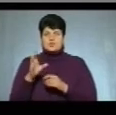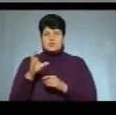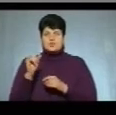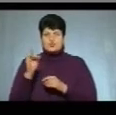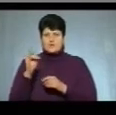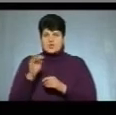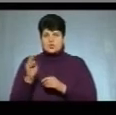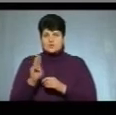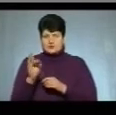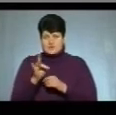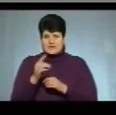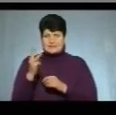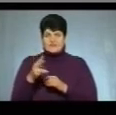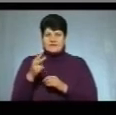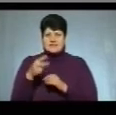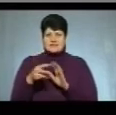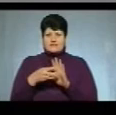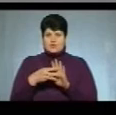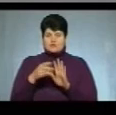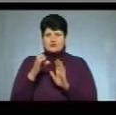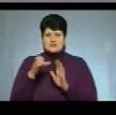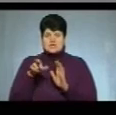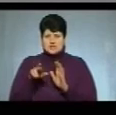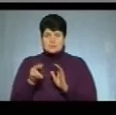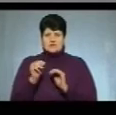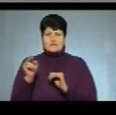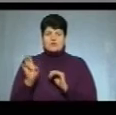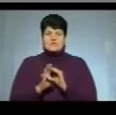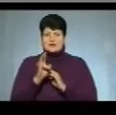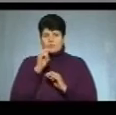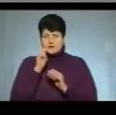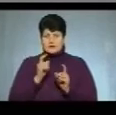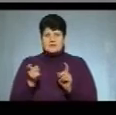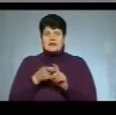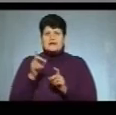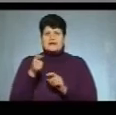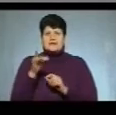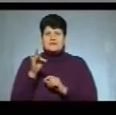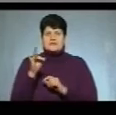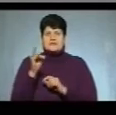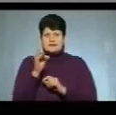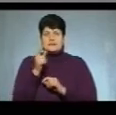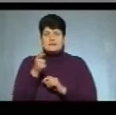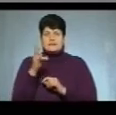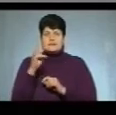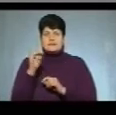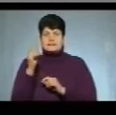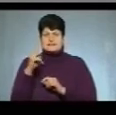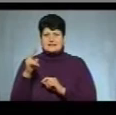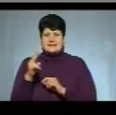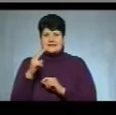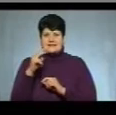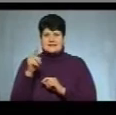Шумського району. І 28 січня до Православної церкви України перейшла громада села Гніздичне Збараського району. 4